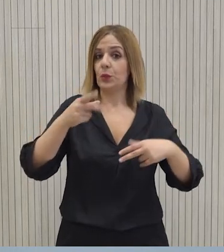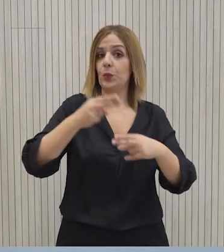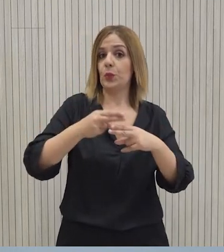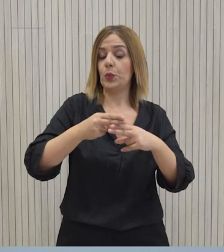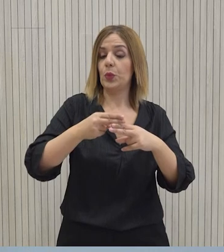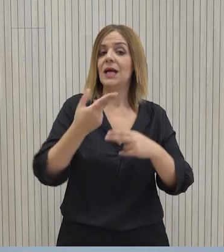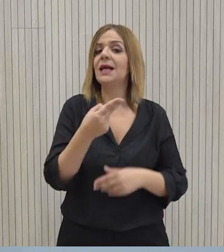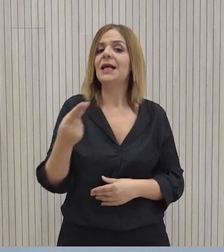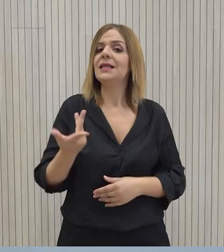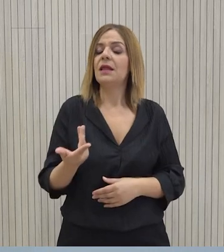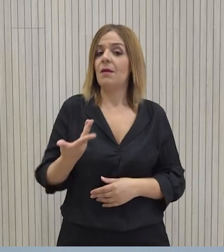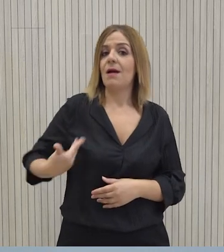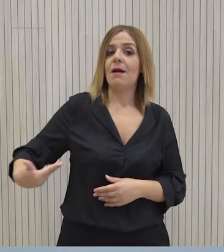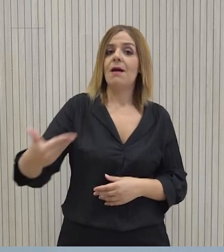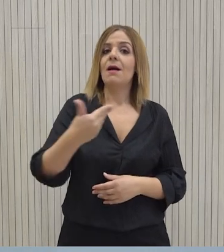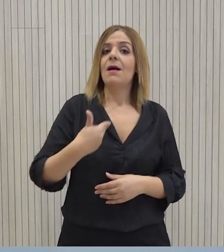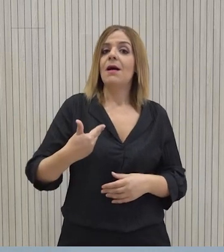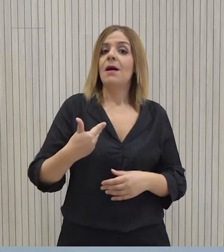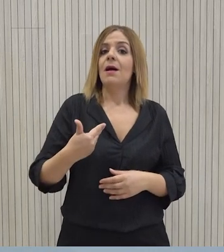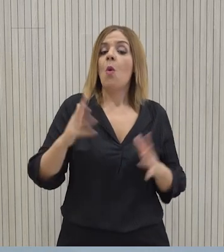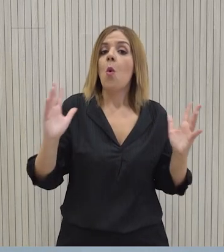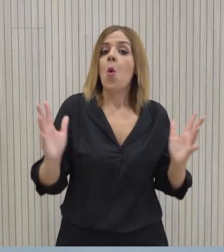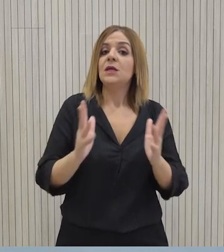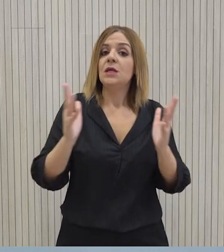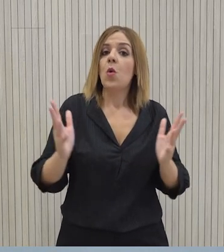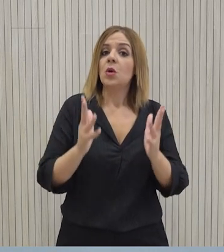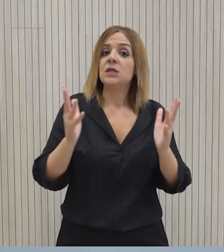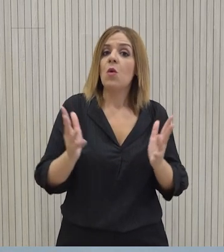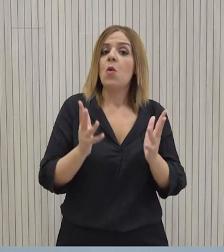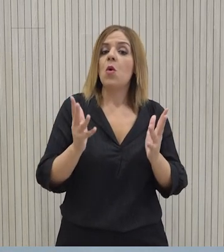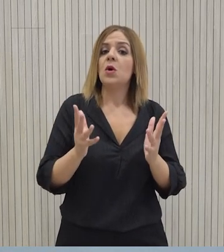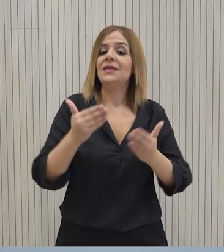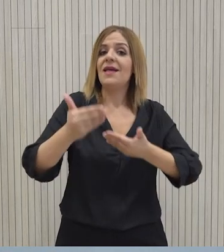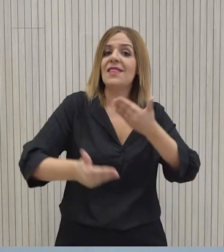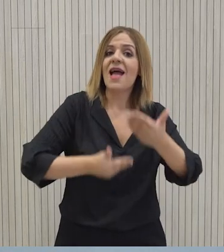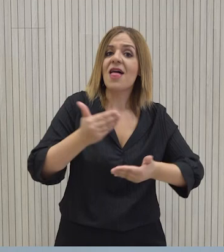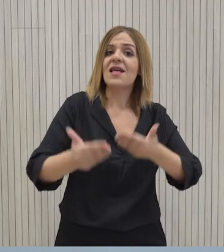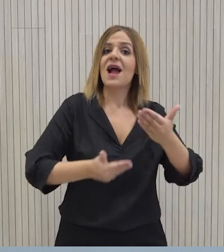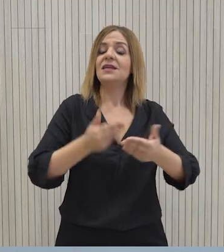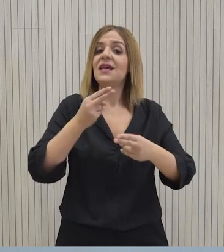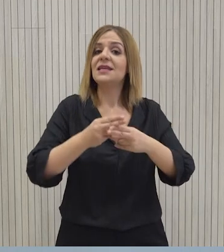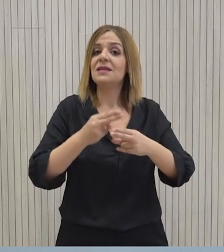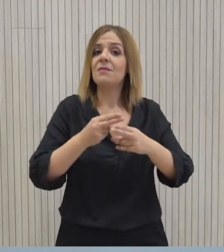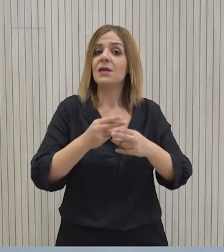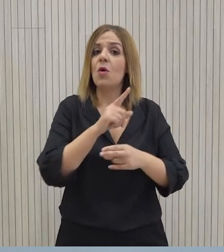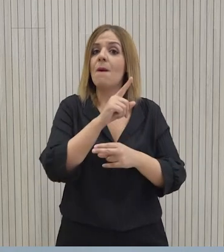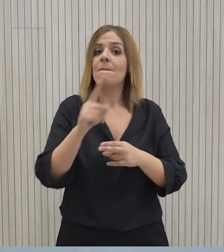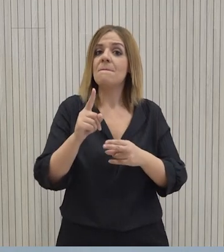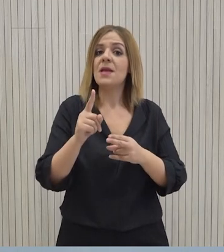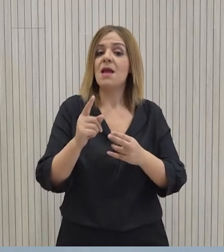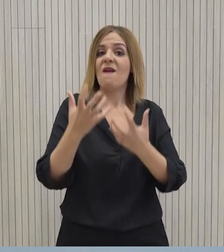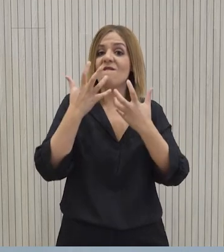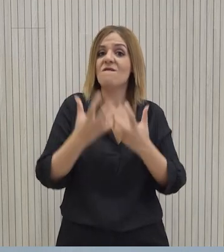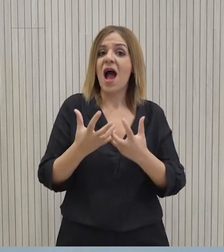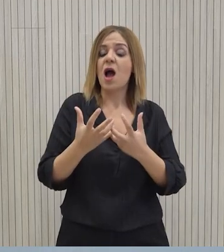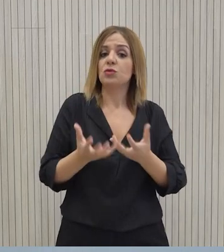μας άποψη είναι ότι θα πρέπει στο βαθμό που το επιτρέπει οι διαδικασίες της Αρχής να μην μεταγγυλούνται στους καταναλωτές σε